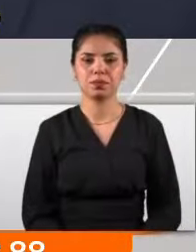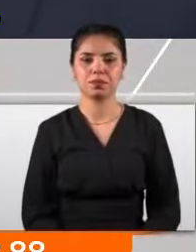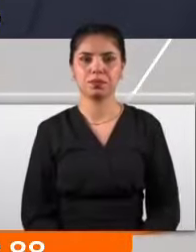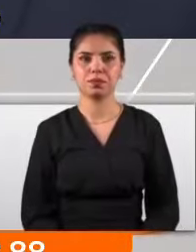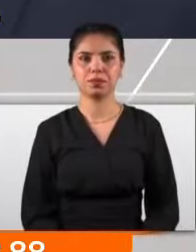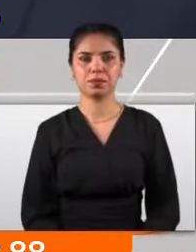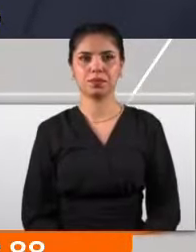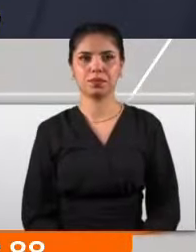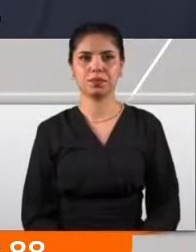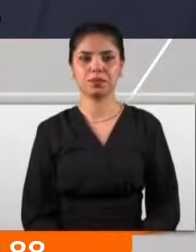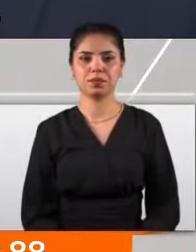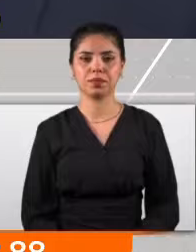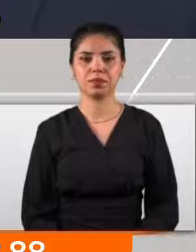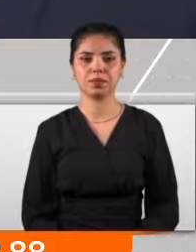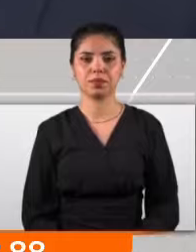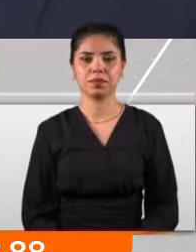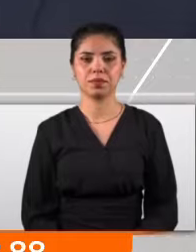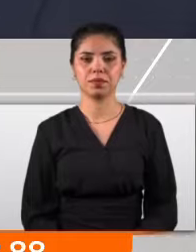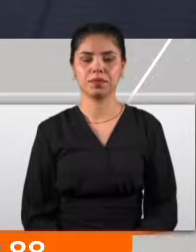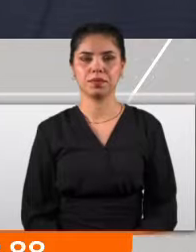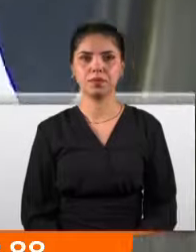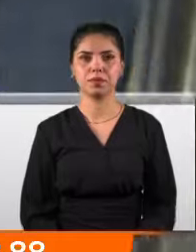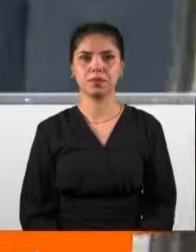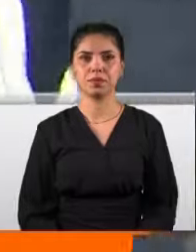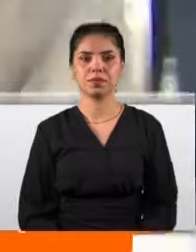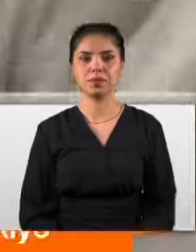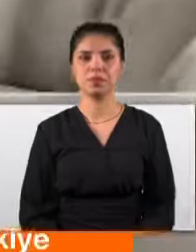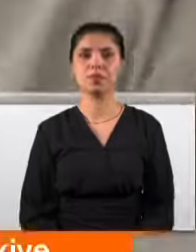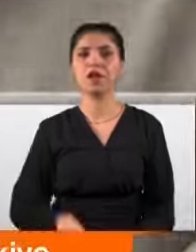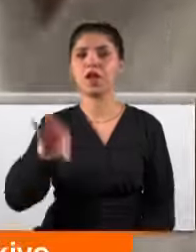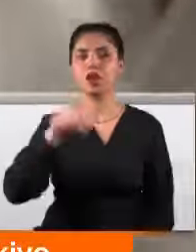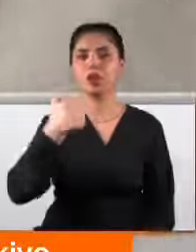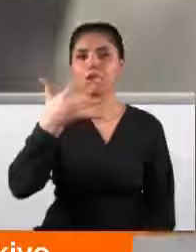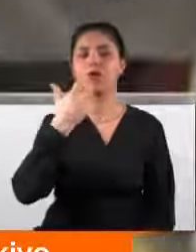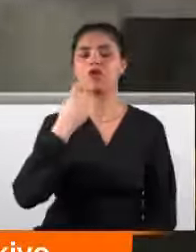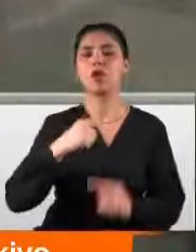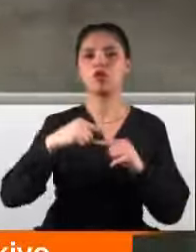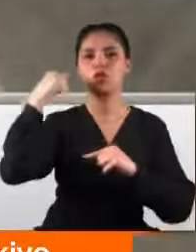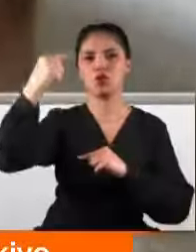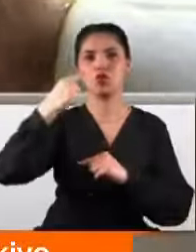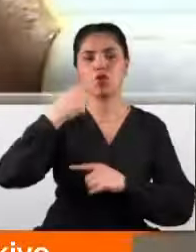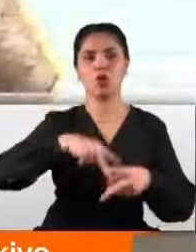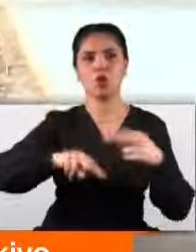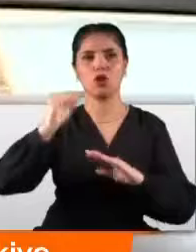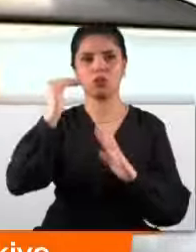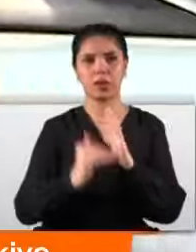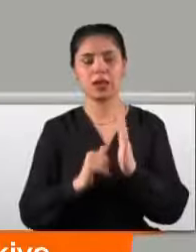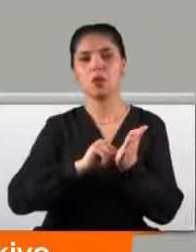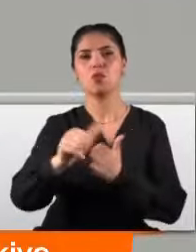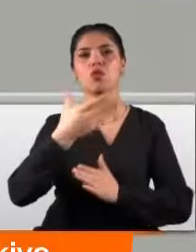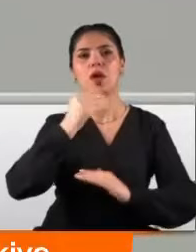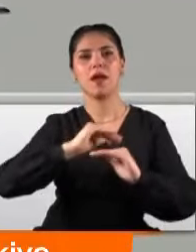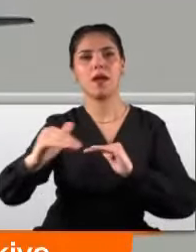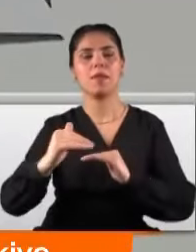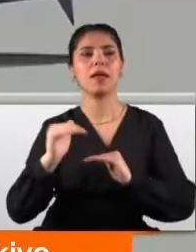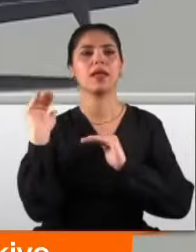indirimli olması gibi ayrıcalıklar da emeklilere tanınacak. Hali hazırda 65 yaş üstüne tanınan ulaşım indirimi tüm emeklileri de